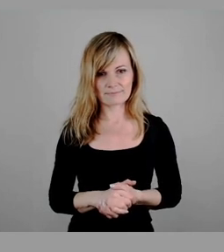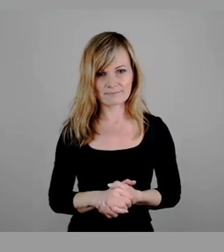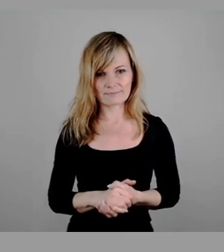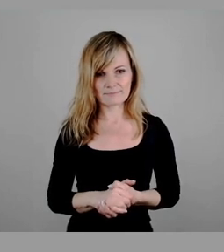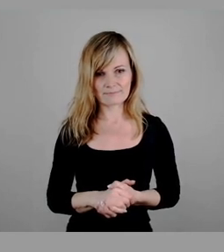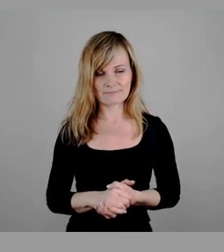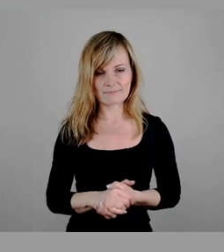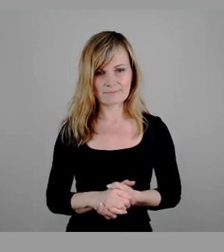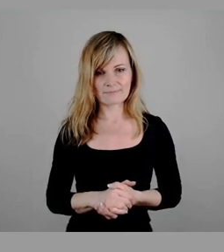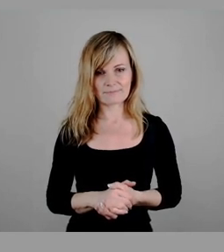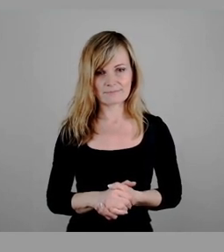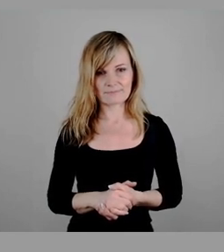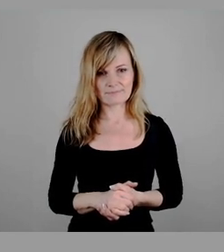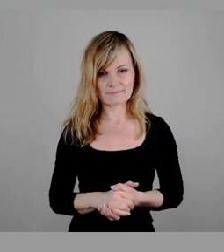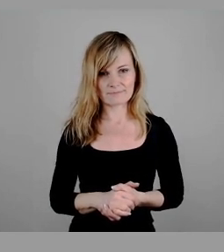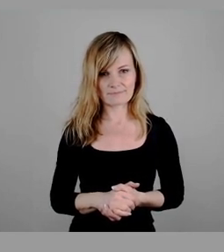Machen wir Spaß mal.